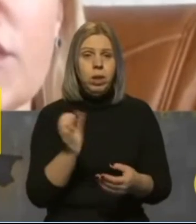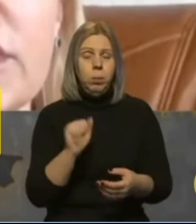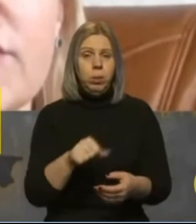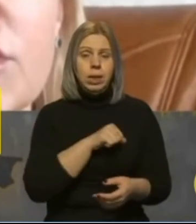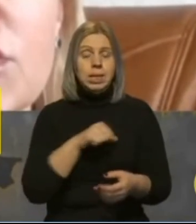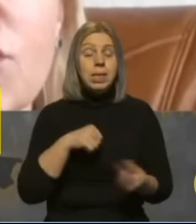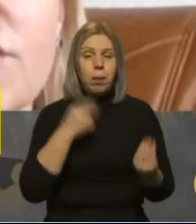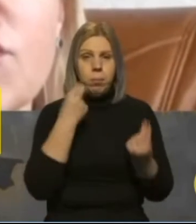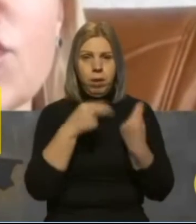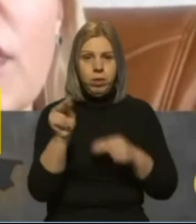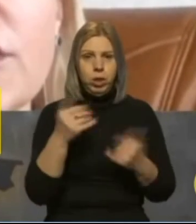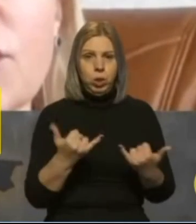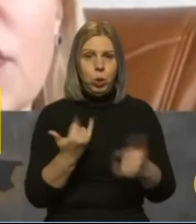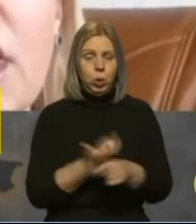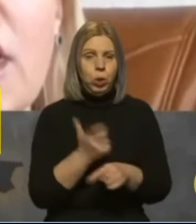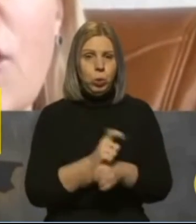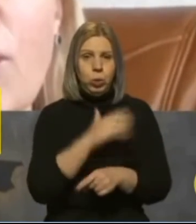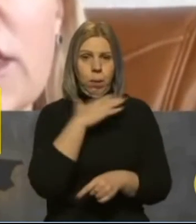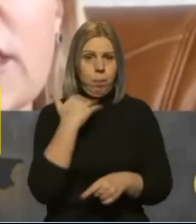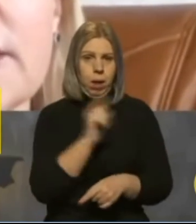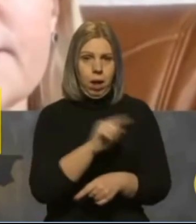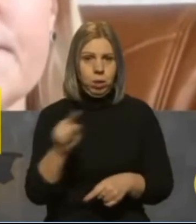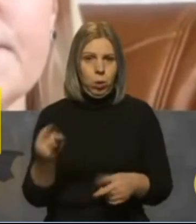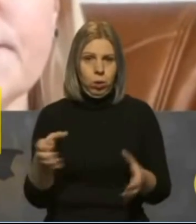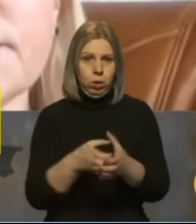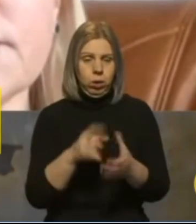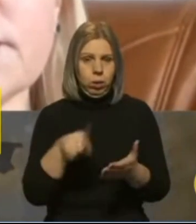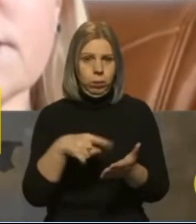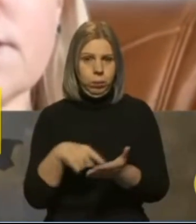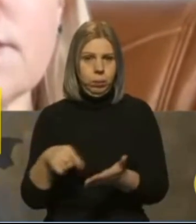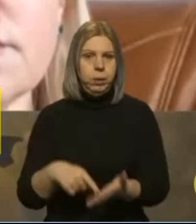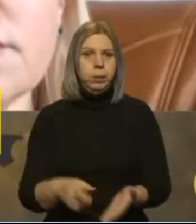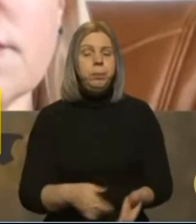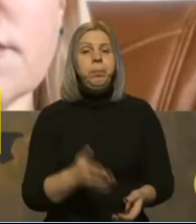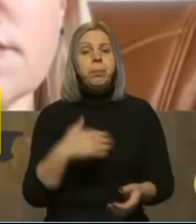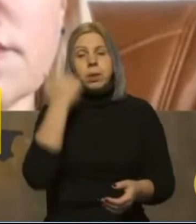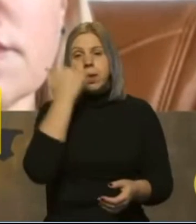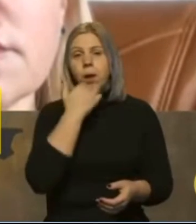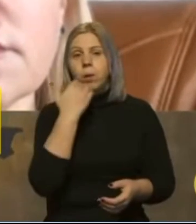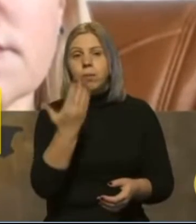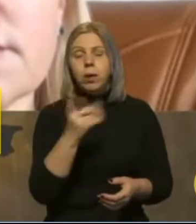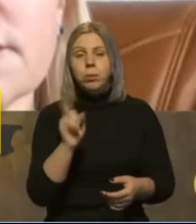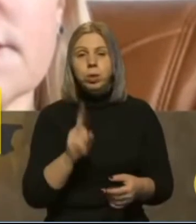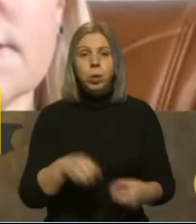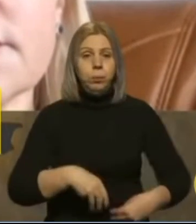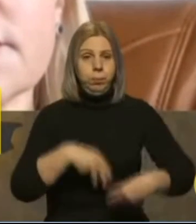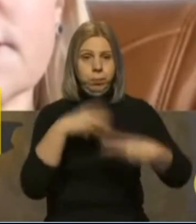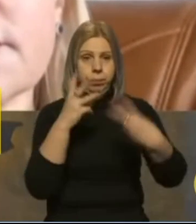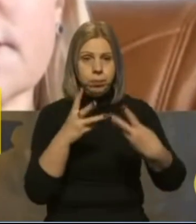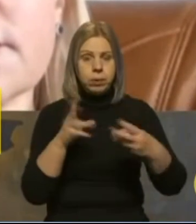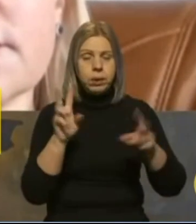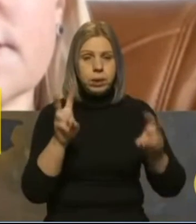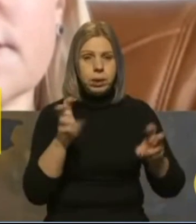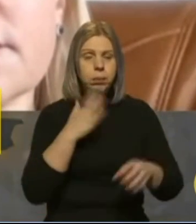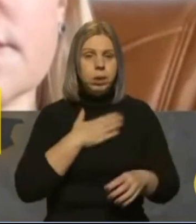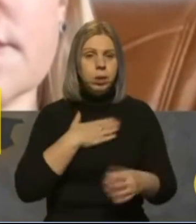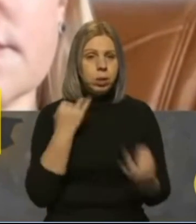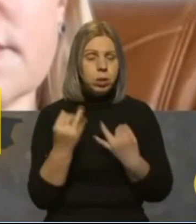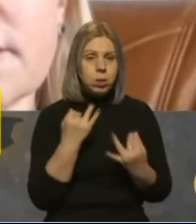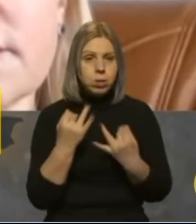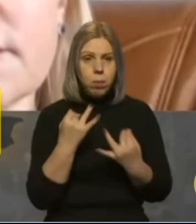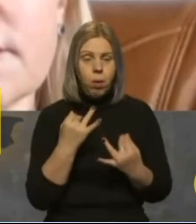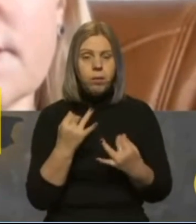будуть самими ефективними сьогодні в дуже багатьох громадах. Дякуємо вам, що долучилися теми нашої